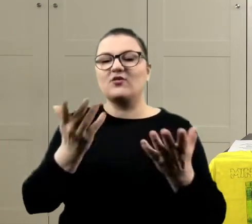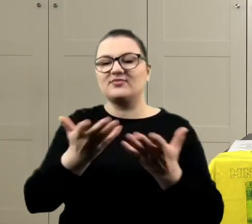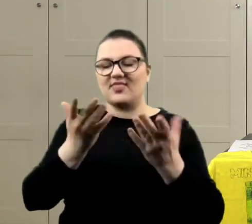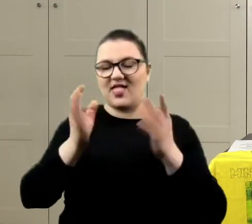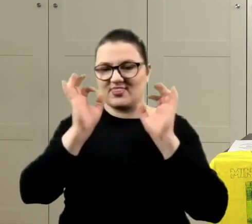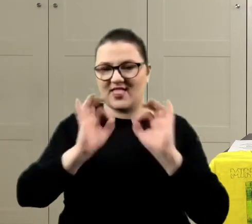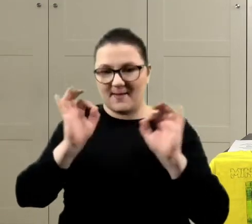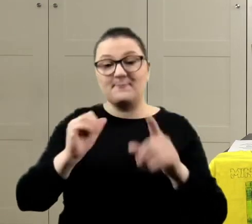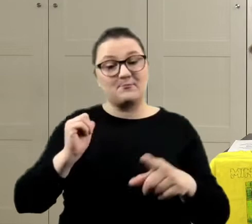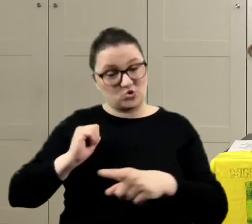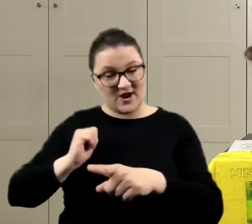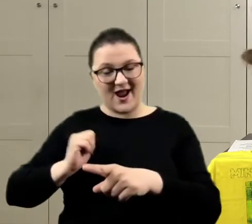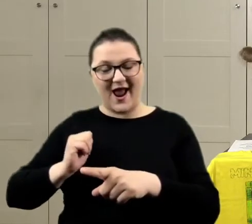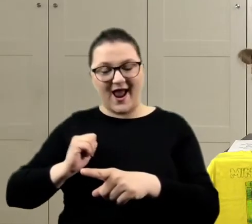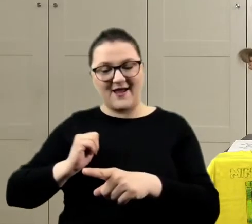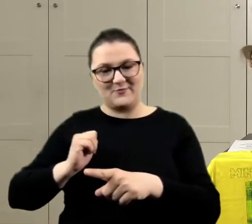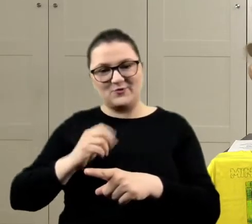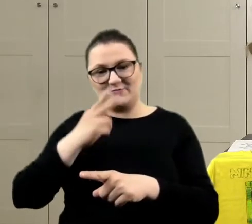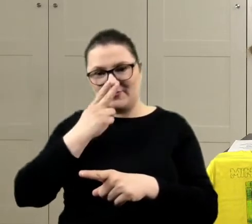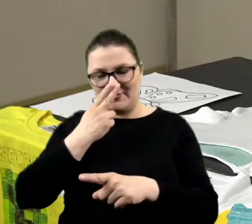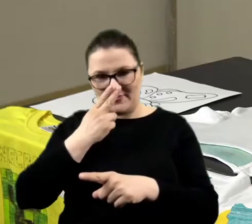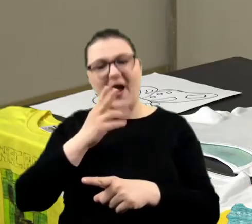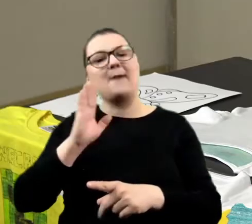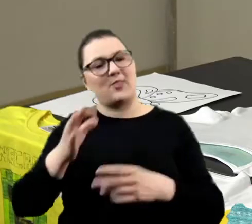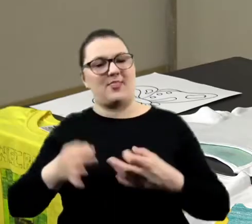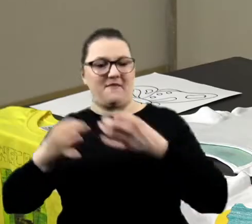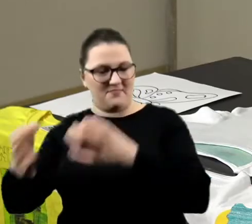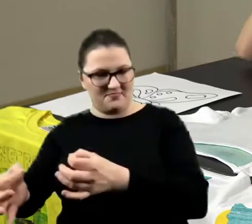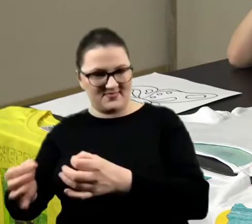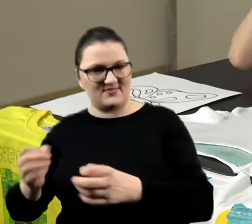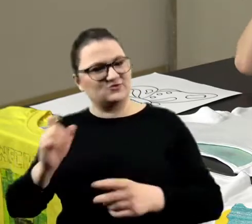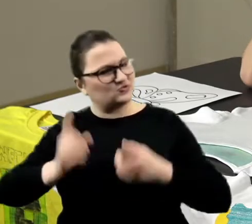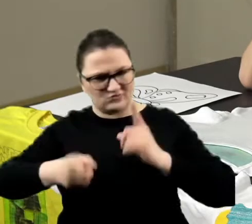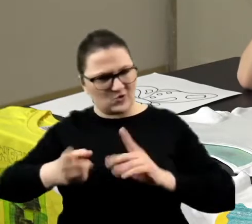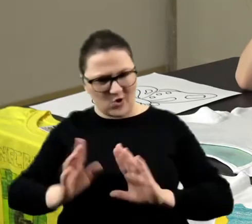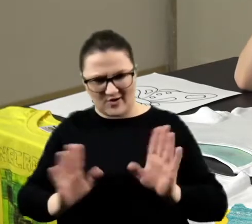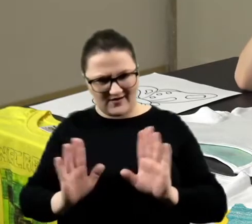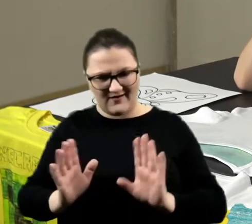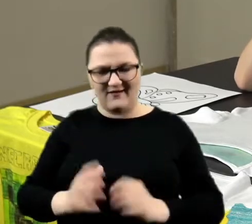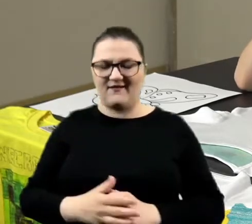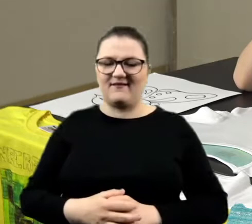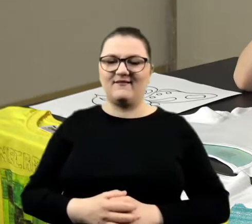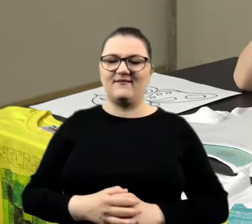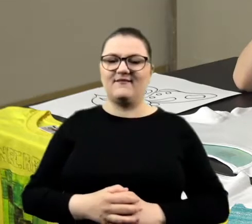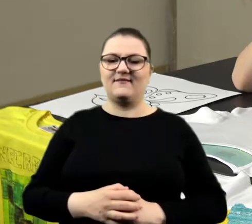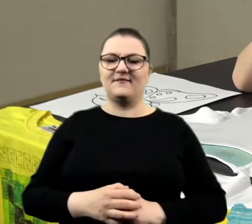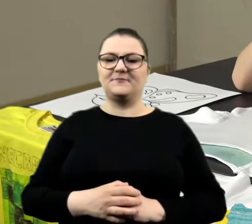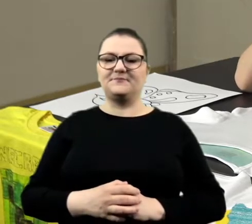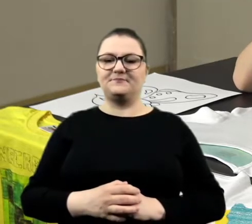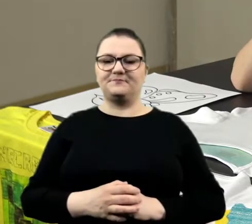poczekaj, popatrz i dopiero nie śpiesz się. I taki,